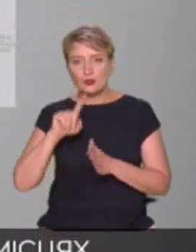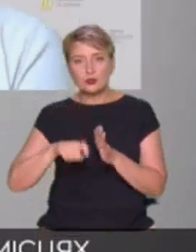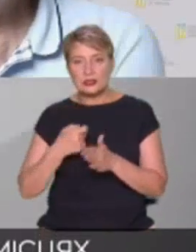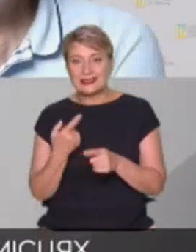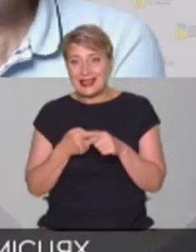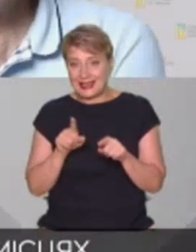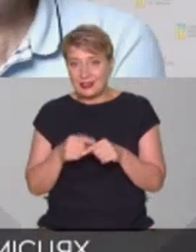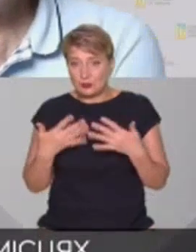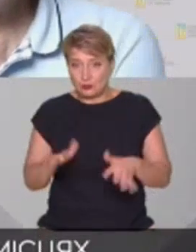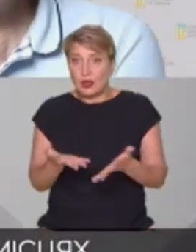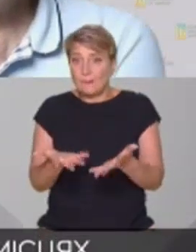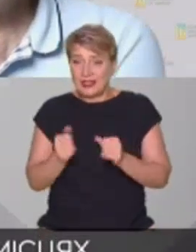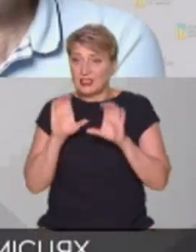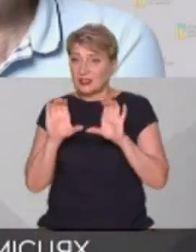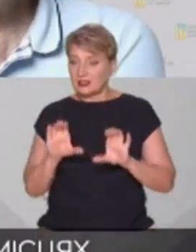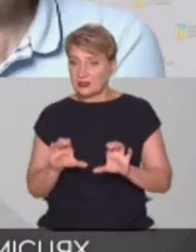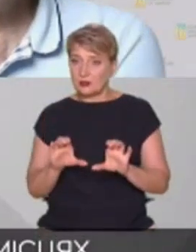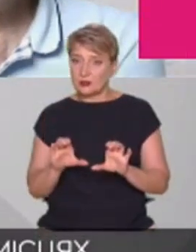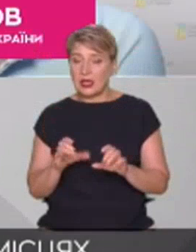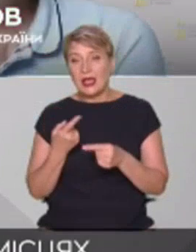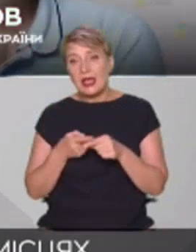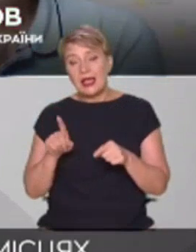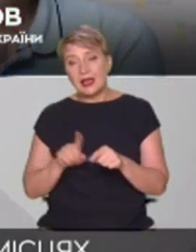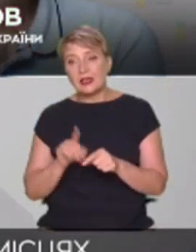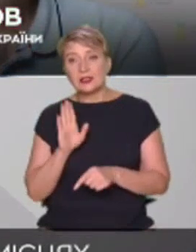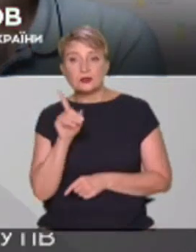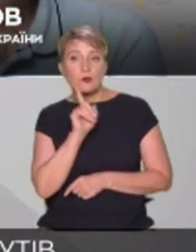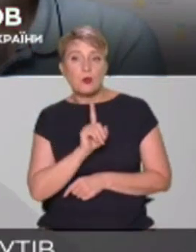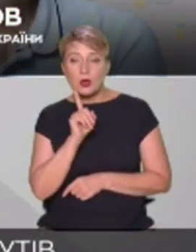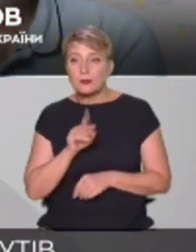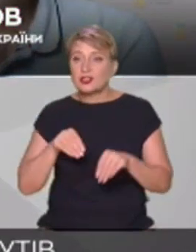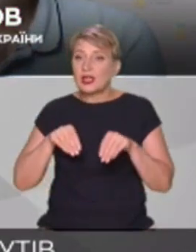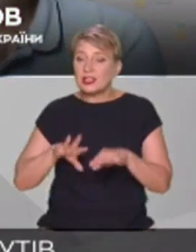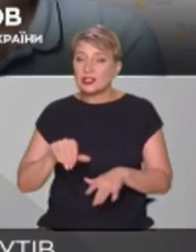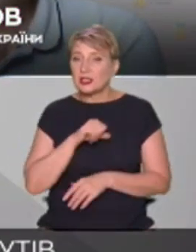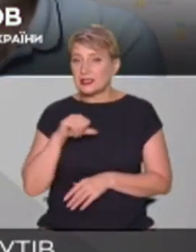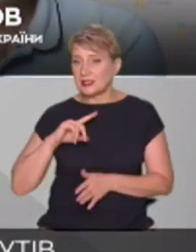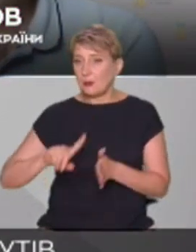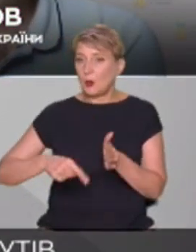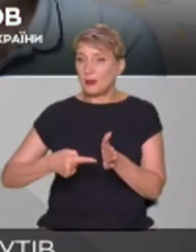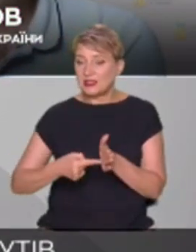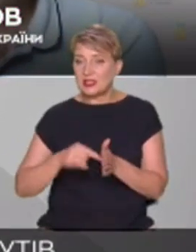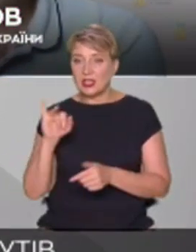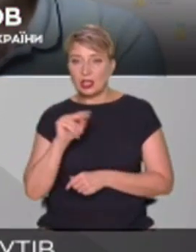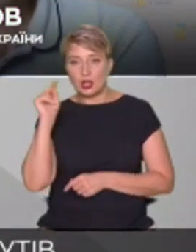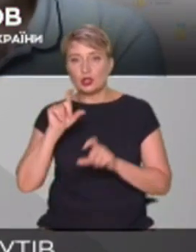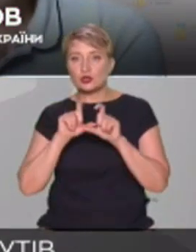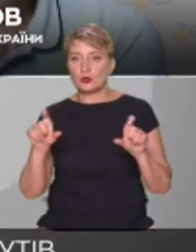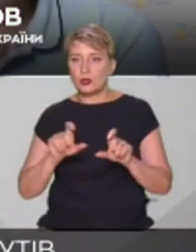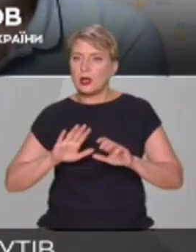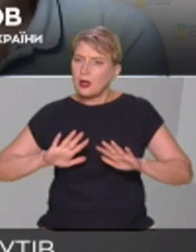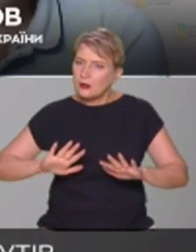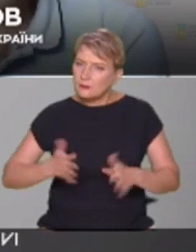вже прийнято законом, цього точно не буде. Чи це все ще має вирішувати саме місто, сама школа? А раптом хтось? Ні,